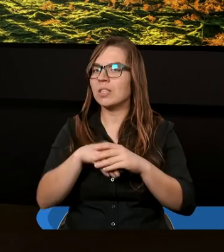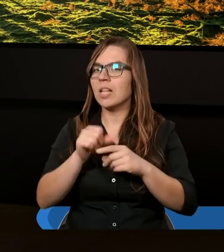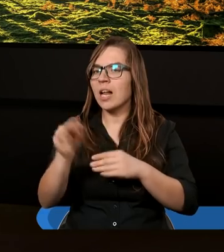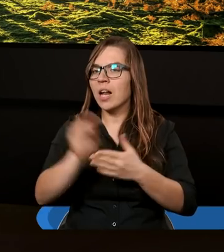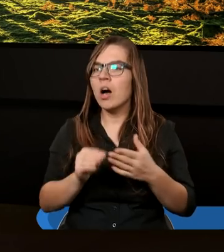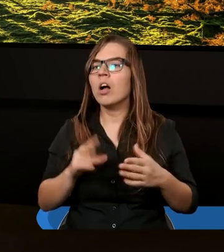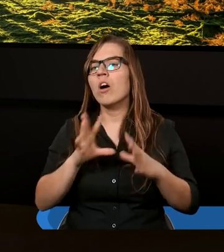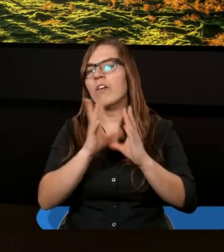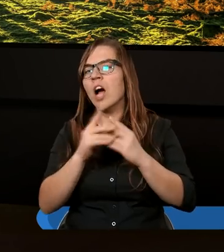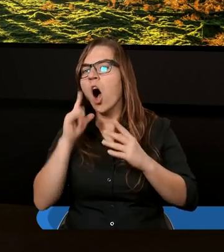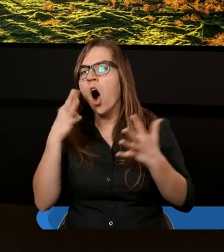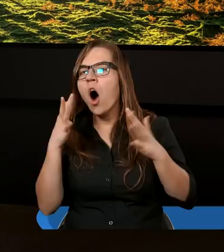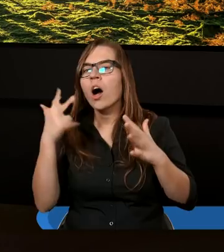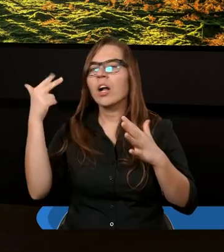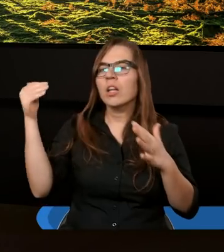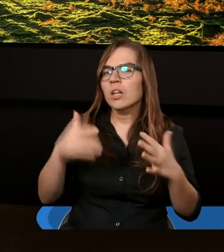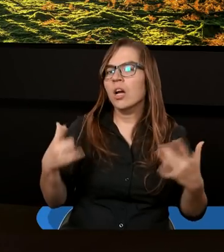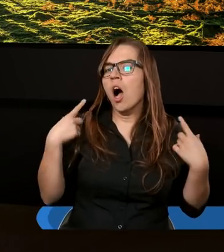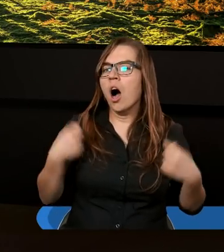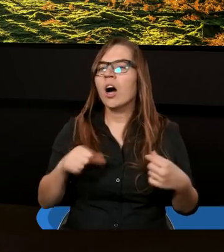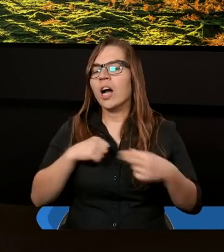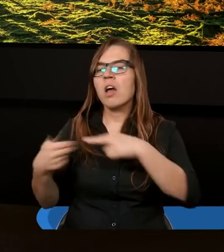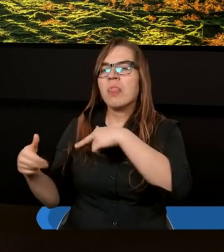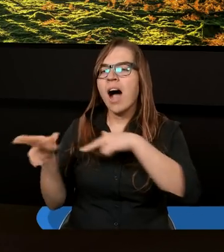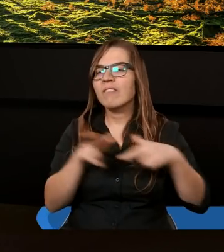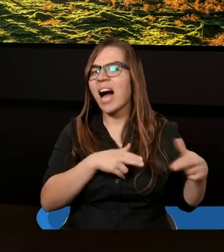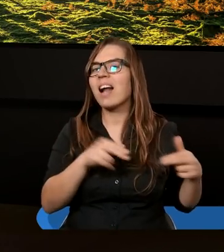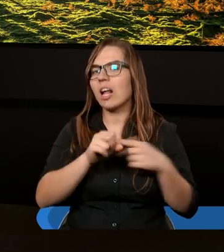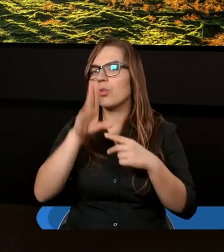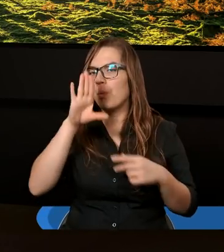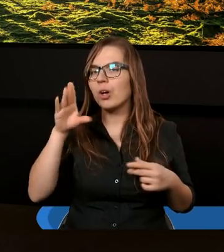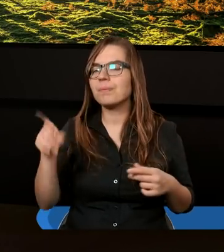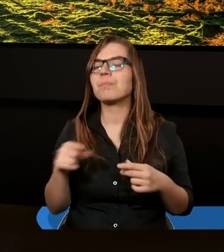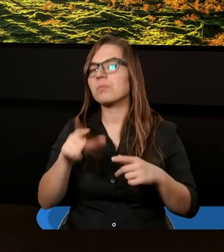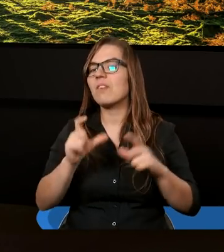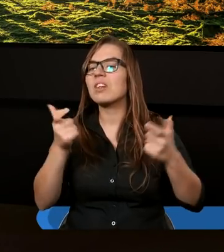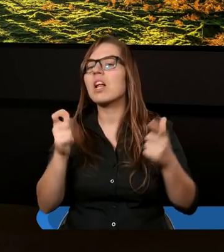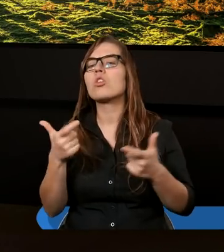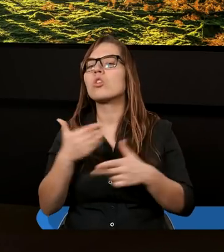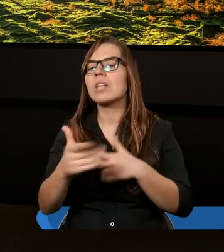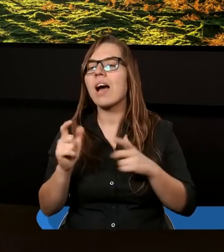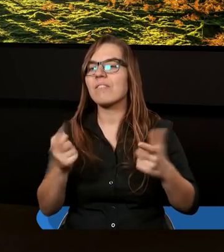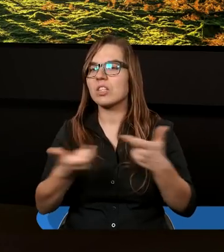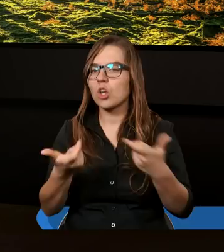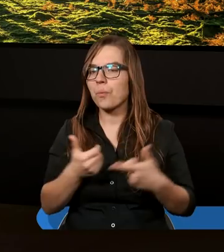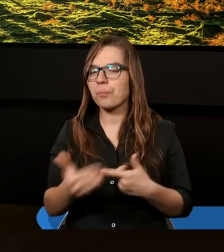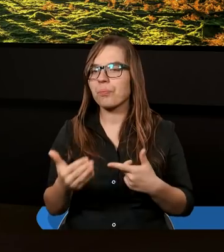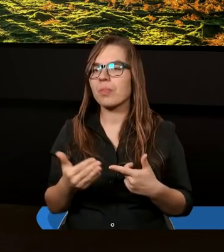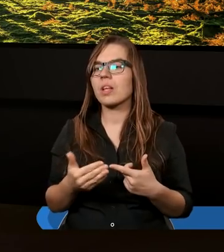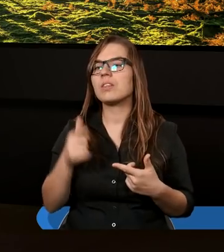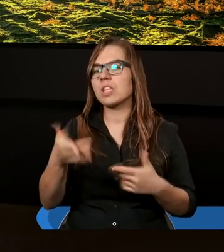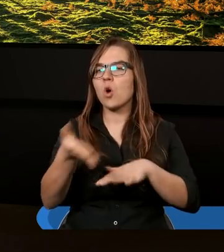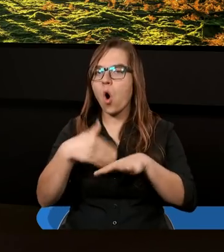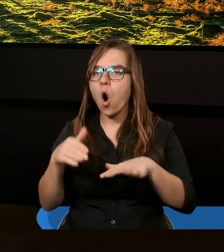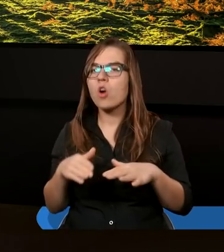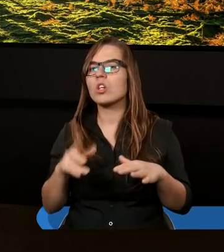że około 3 tysięcy osób się nawraca. No ale co dzieje się dalej po tych wydarzeniach? Spójrzmy teraz dalej